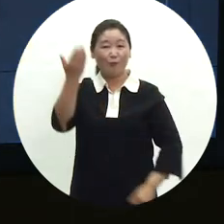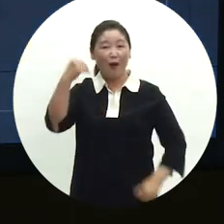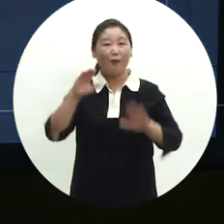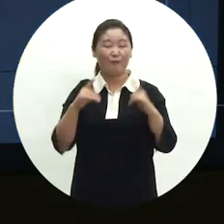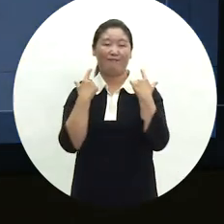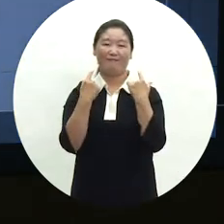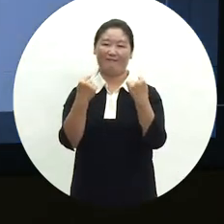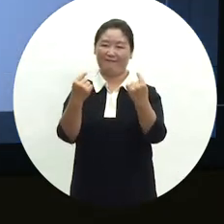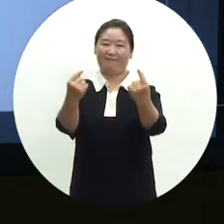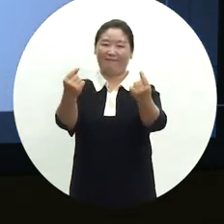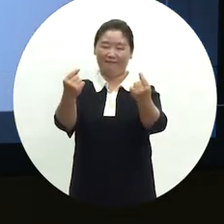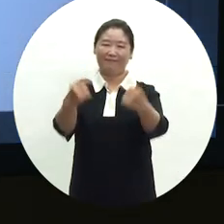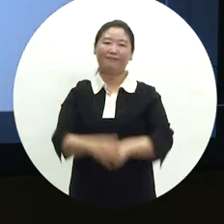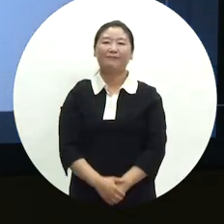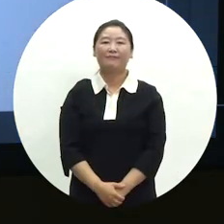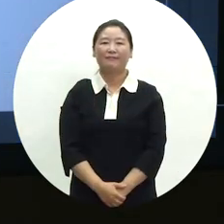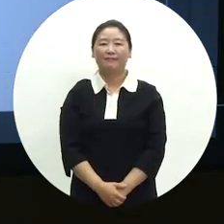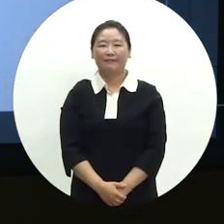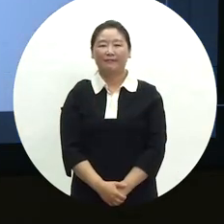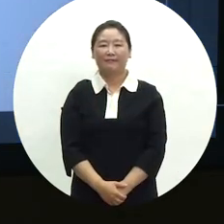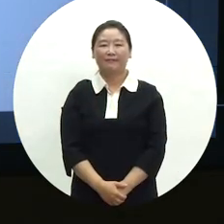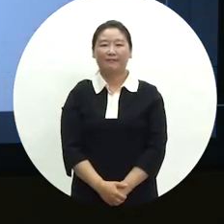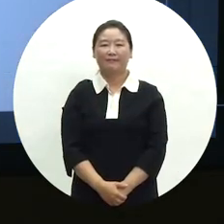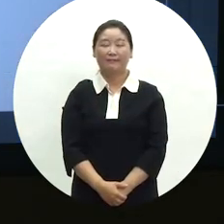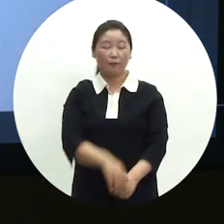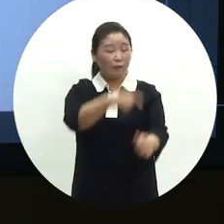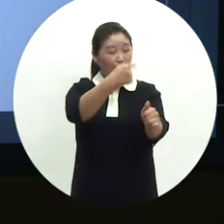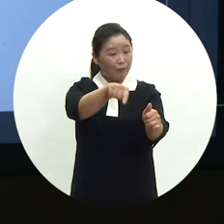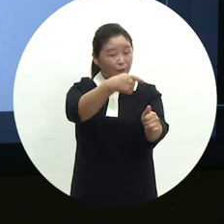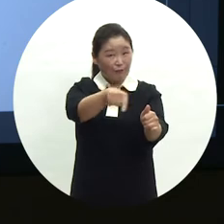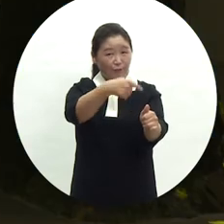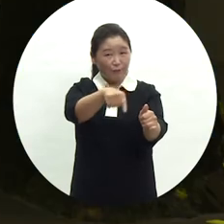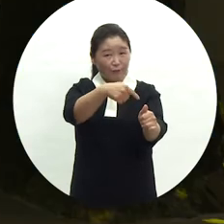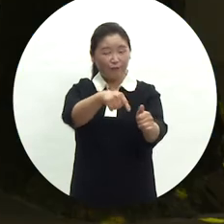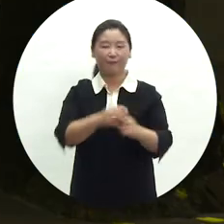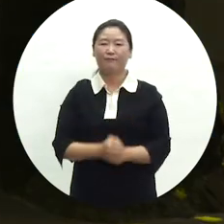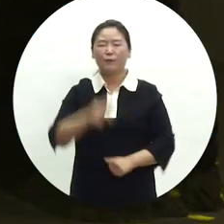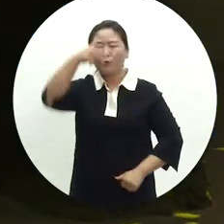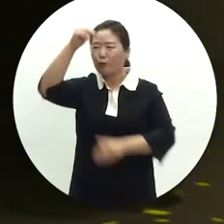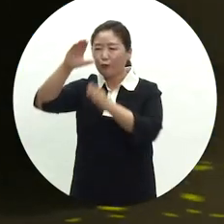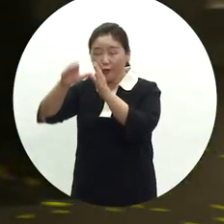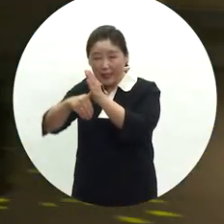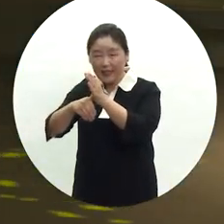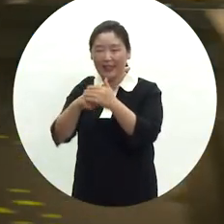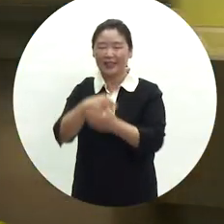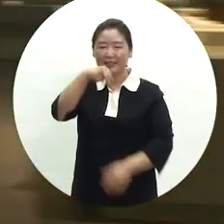이어지고 있음을 전시하고 있습니다. 교육으로 들어가면요. 조선시대에는